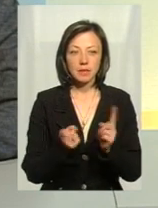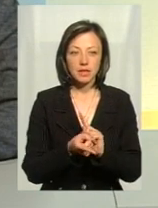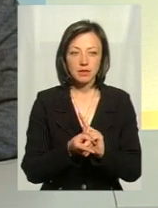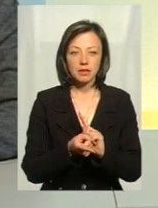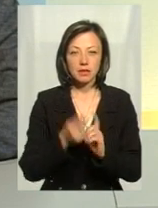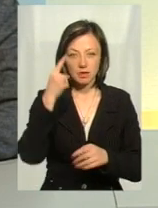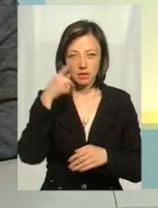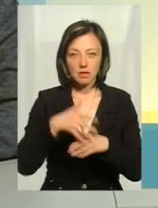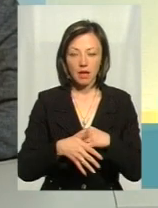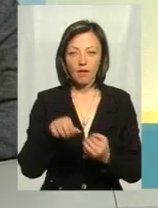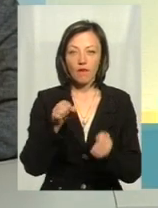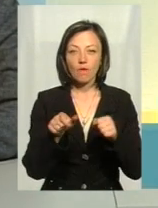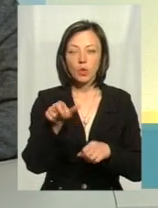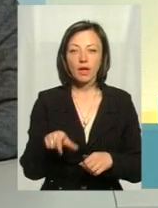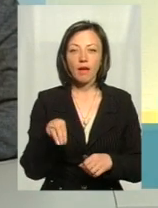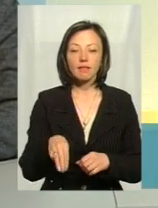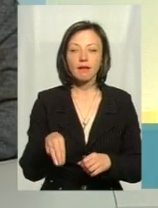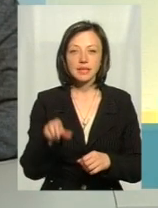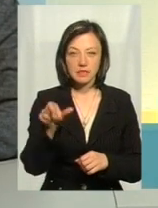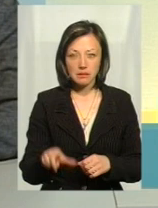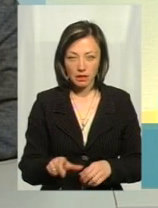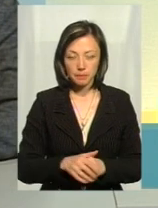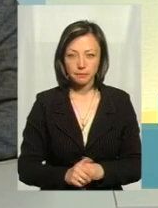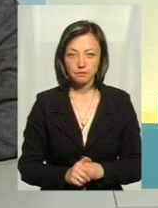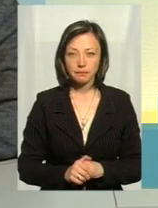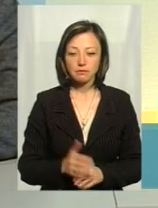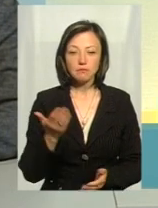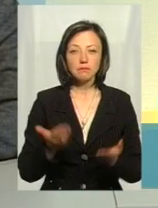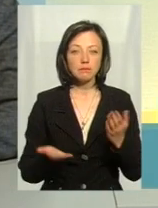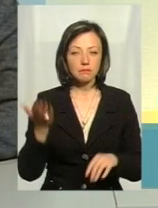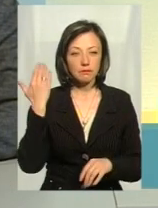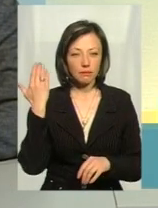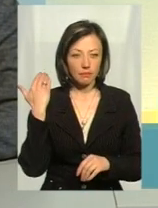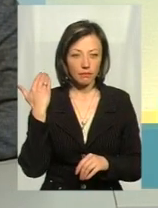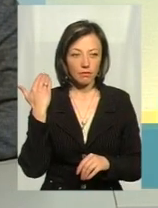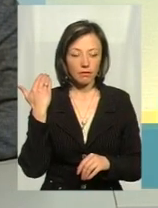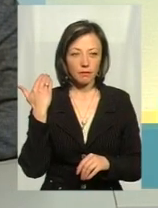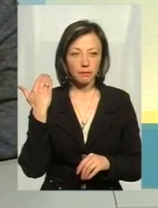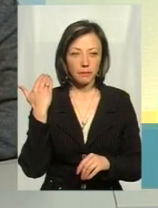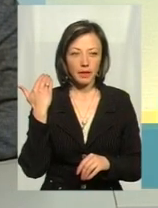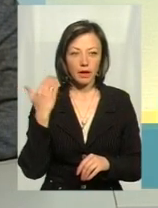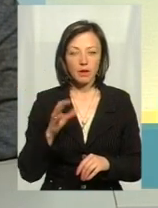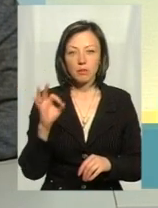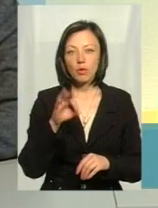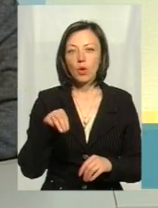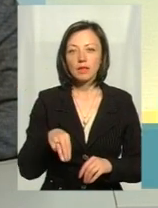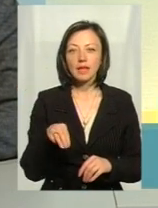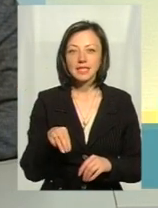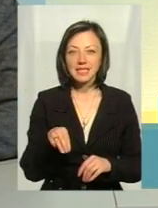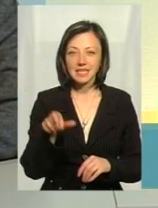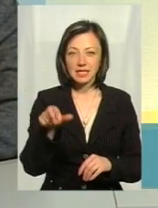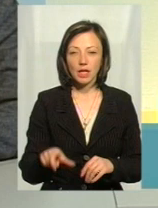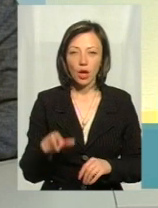сознання водія, таксиста. І якщо раніше про таксіста, слово